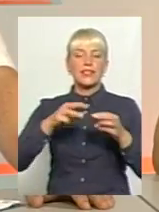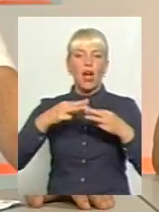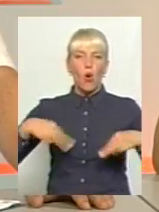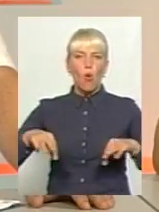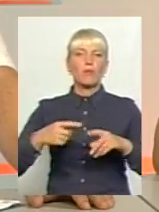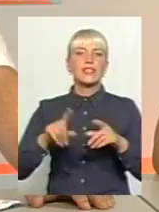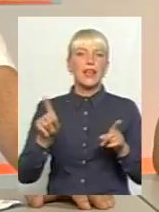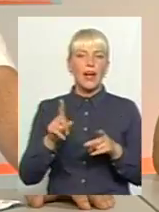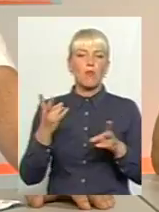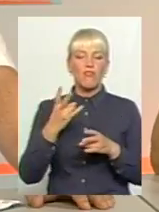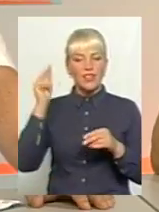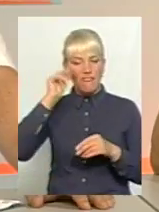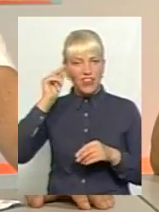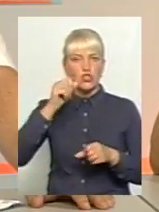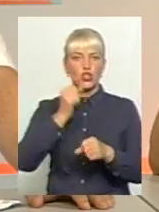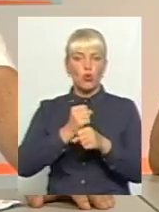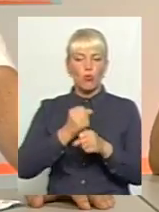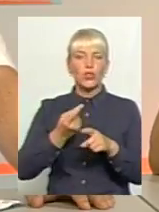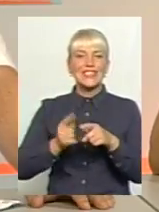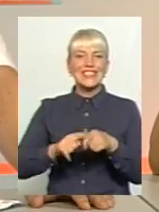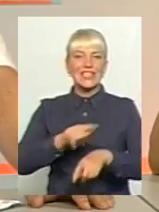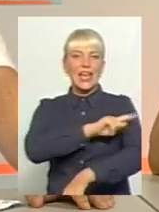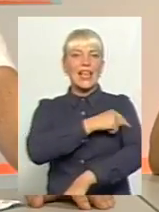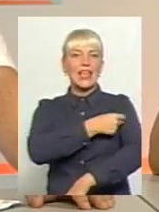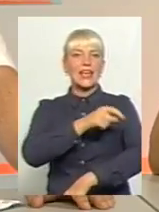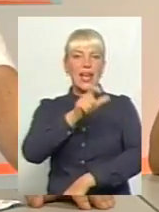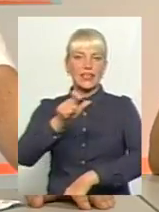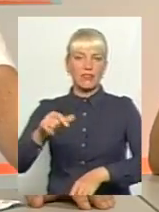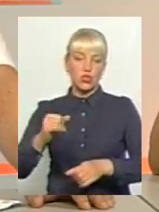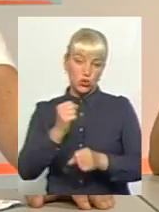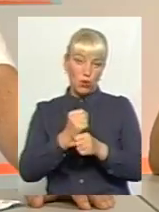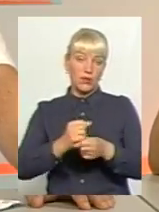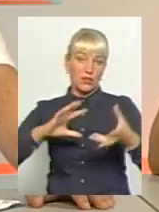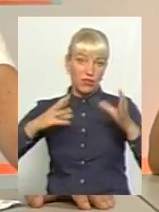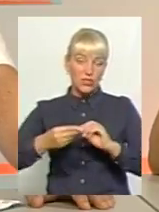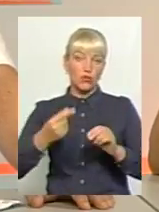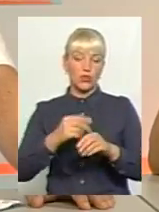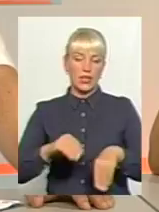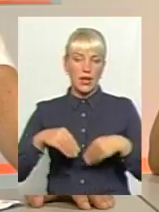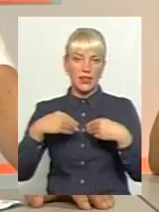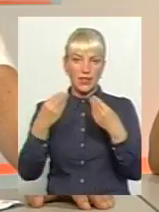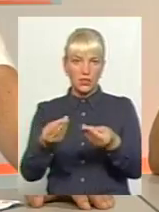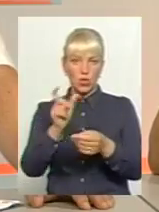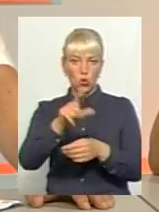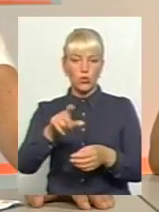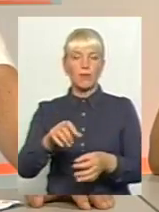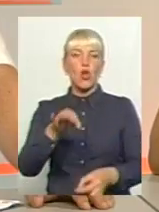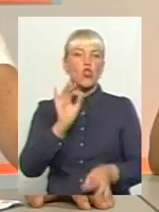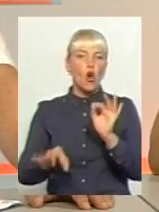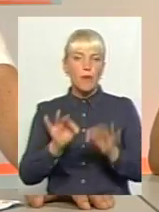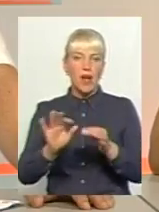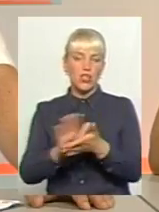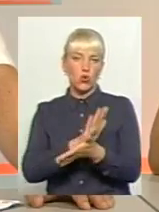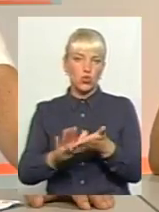роботу цих лікарів і зробити висновки, поставити людям нормальні очистки, діалізи,